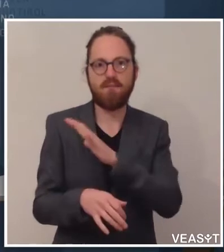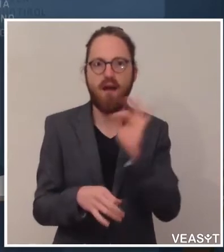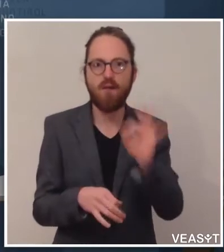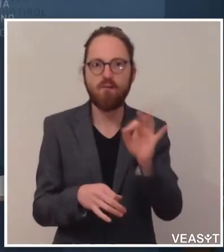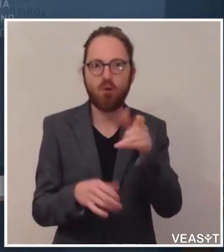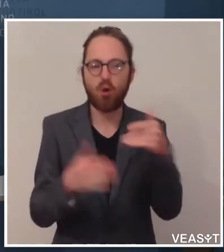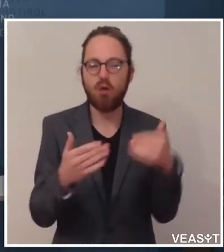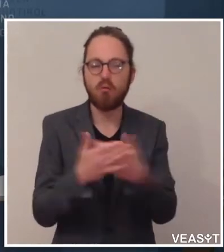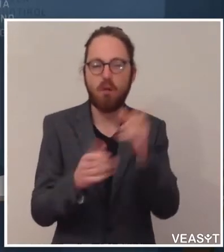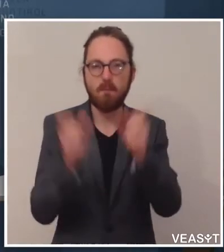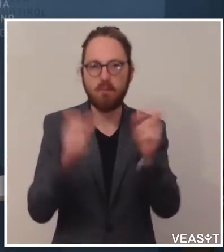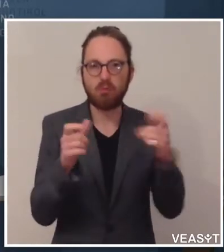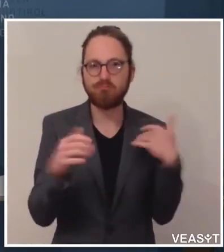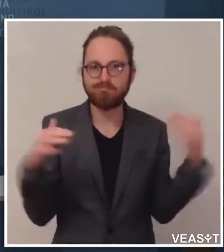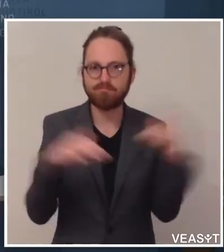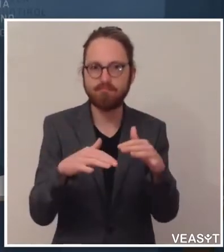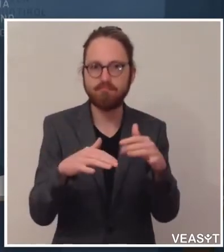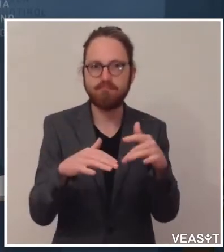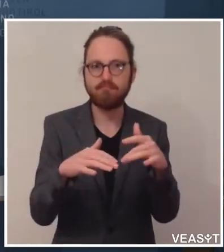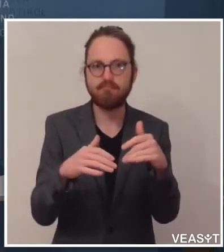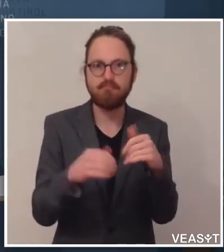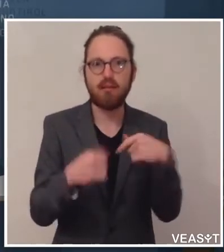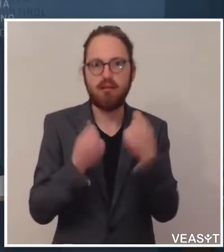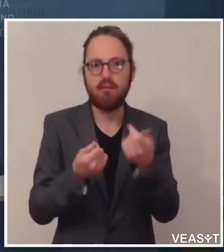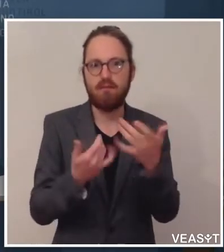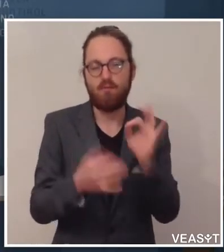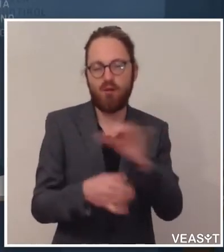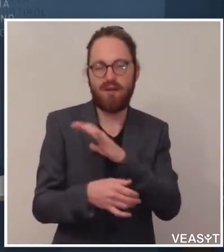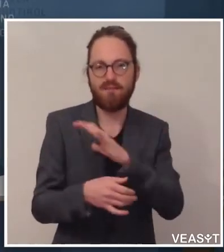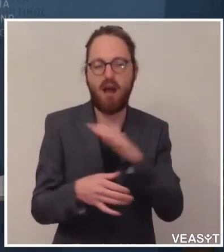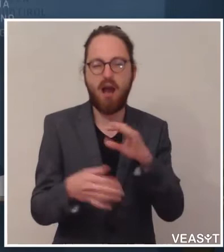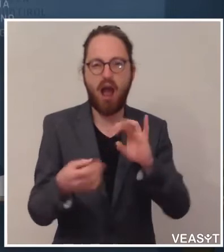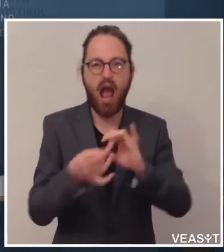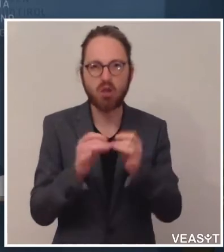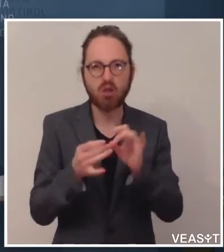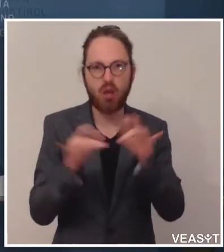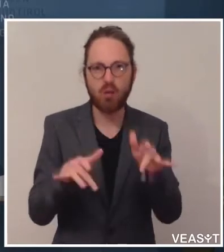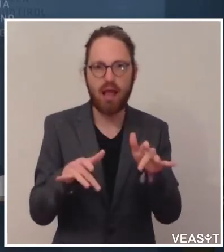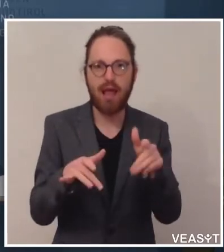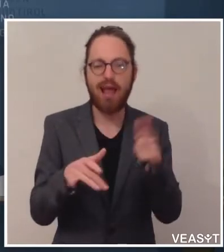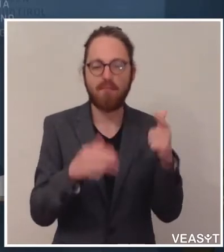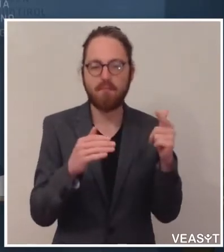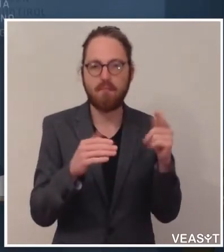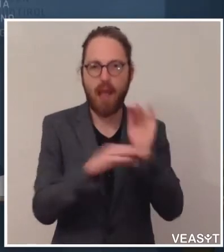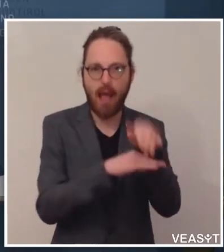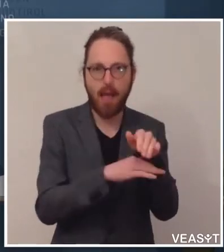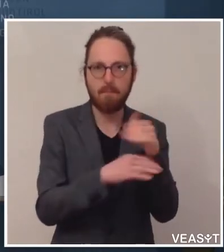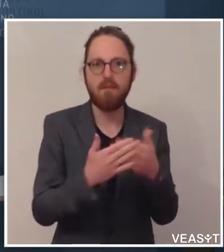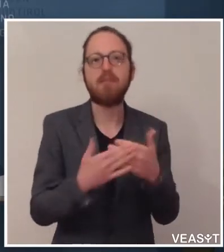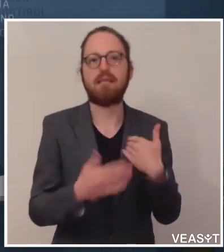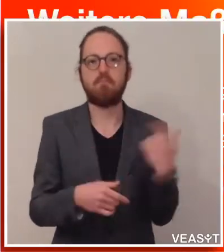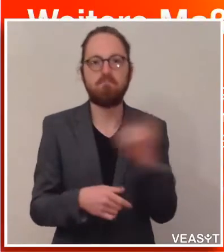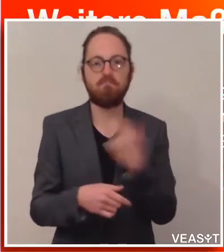auch dann Gefahr der Übertragung des Virus ins Heim erfolgen kann. Und deshalb haben wir auch den